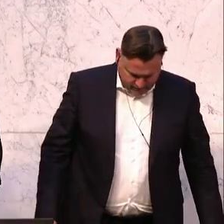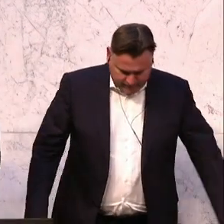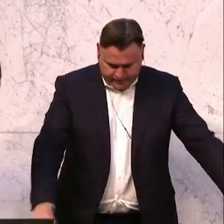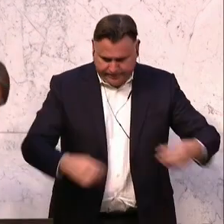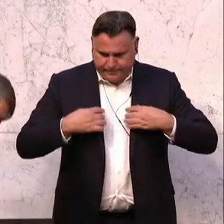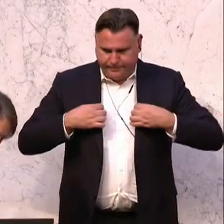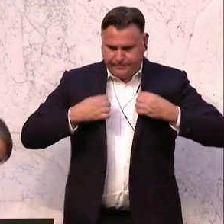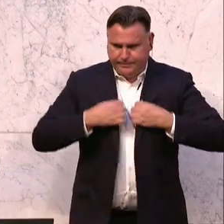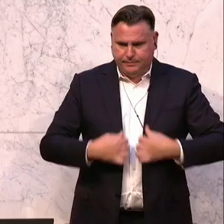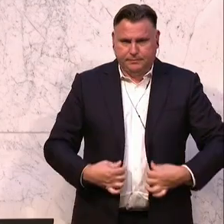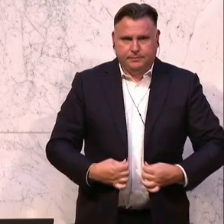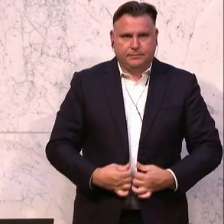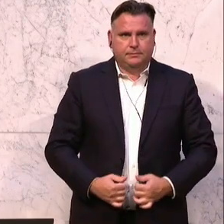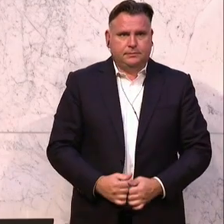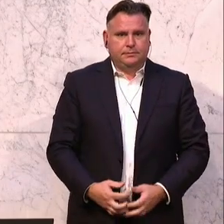Danke. Danke. Danke. Danke. Dank.